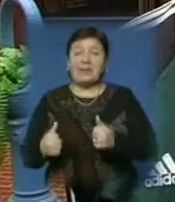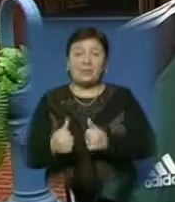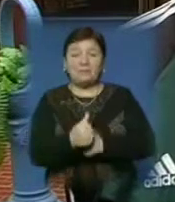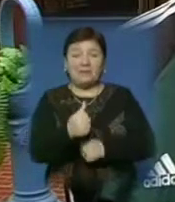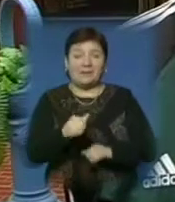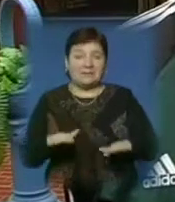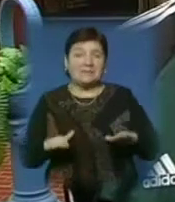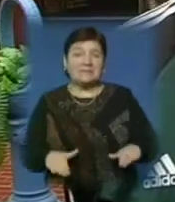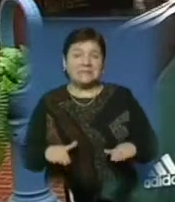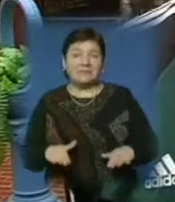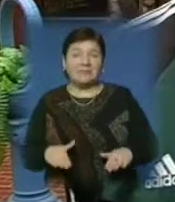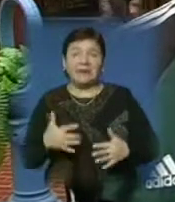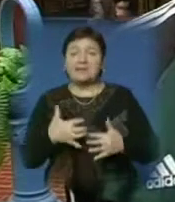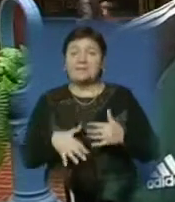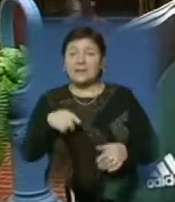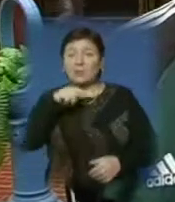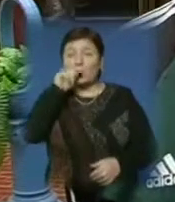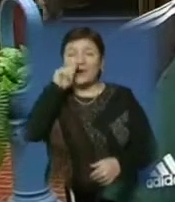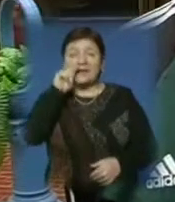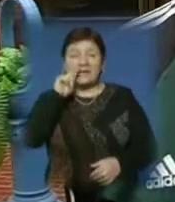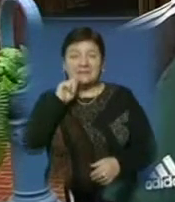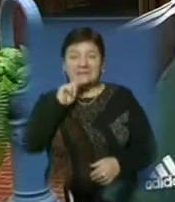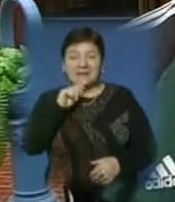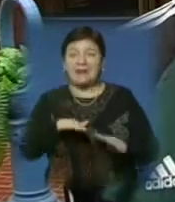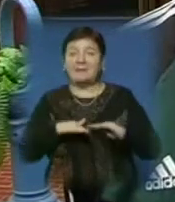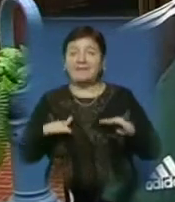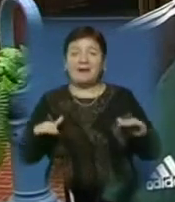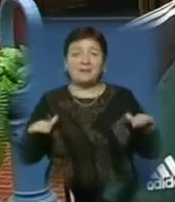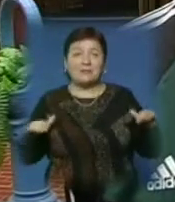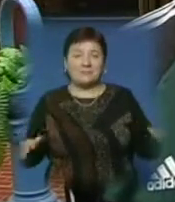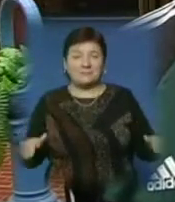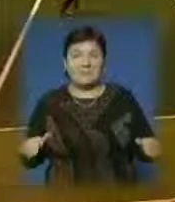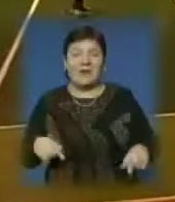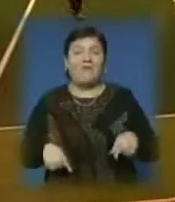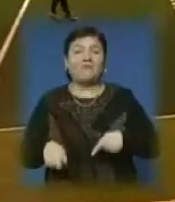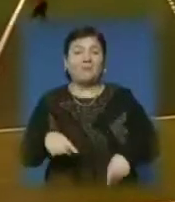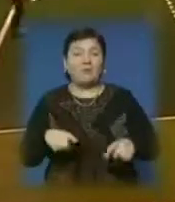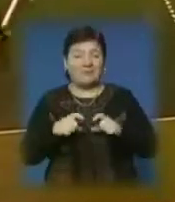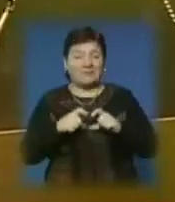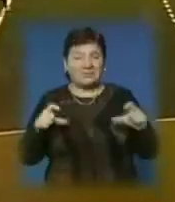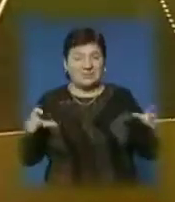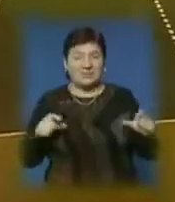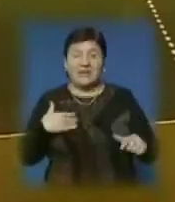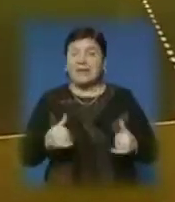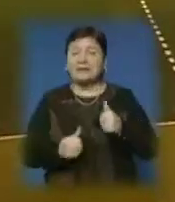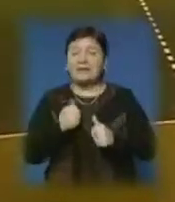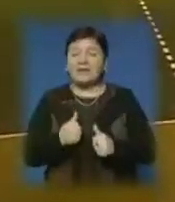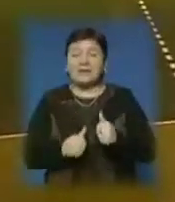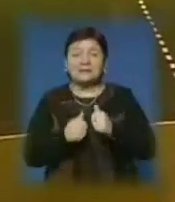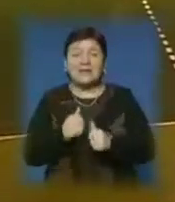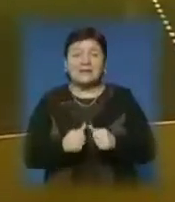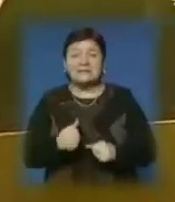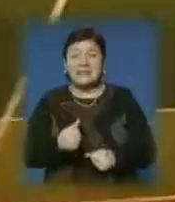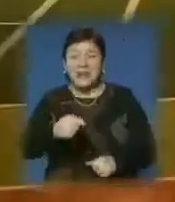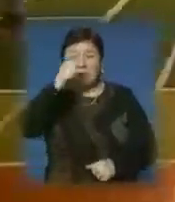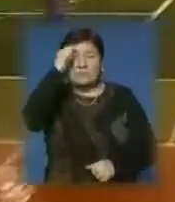серед українських дитячих футбольних шкіл. На турнірі змагались хлопчаки